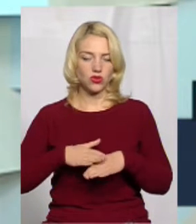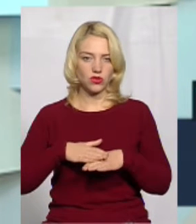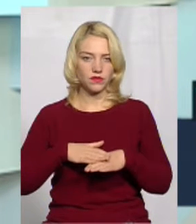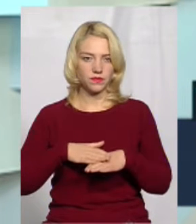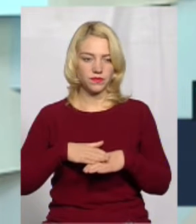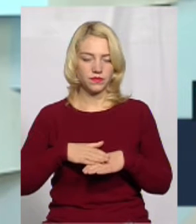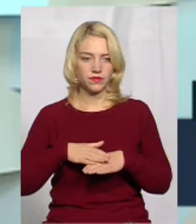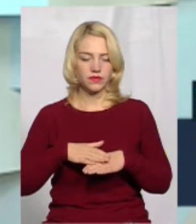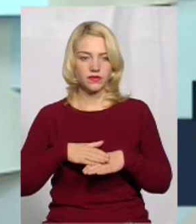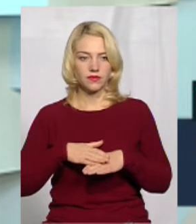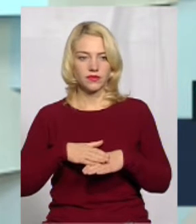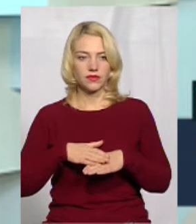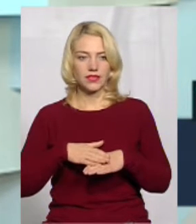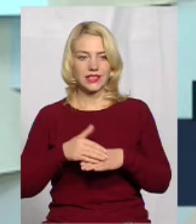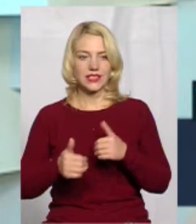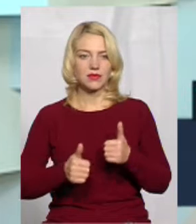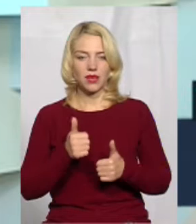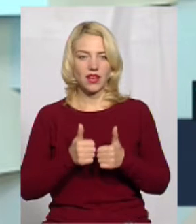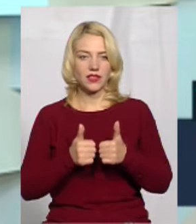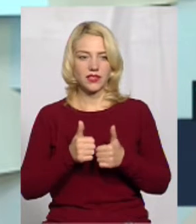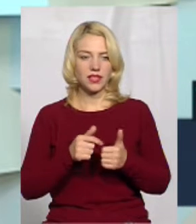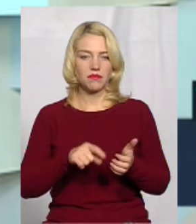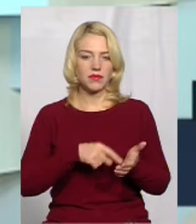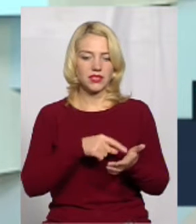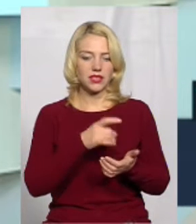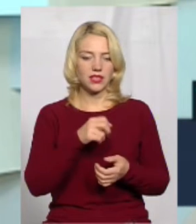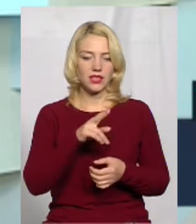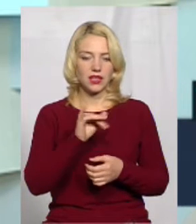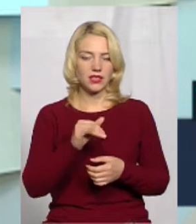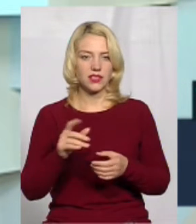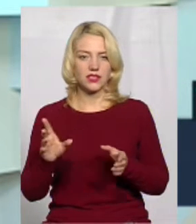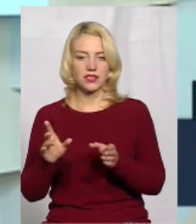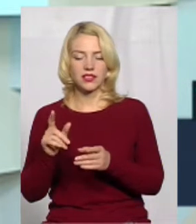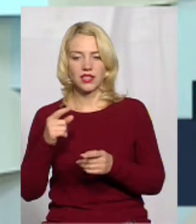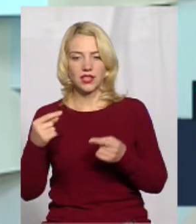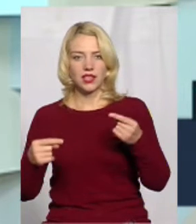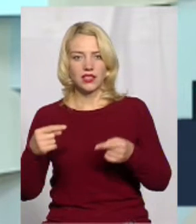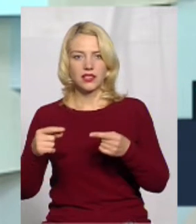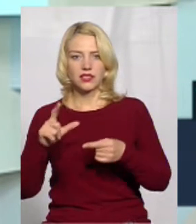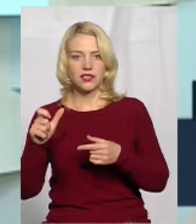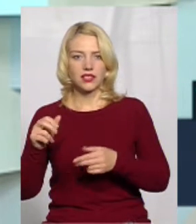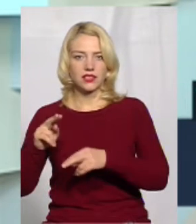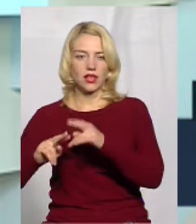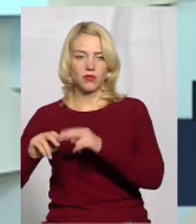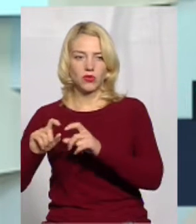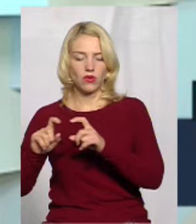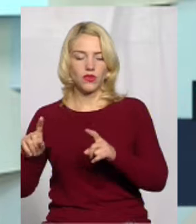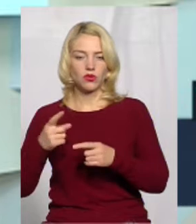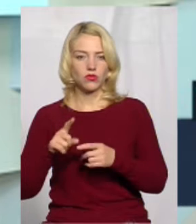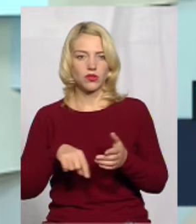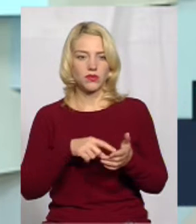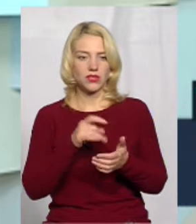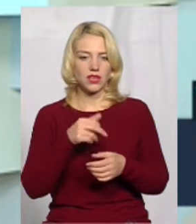змагатися тут міській раді із забудовником, тому що міська рада, вона тут долучилася